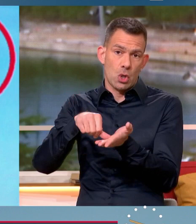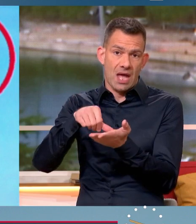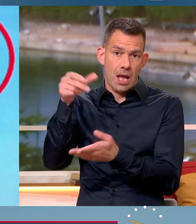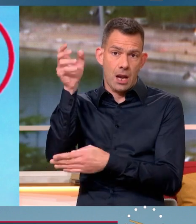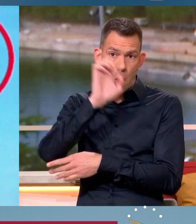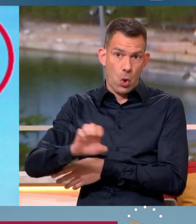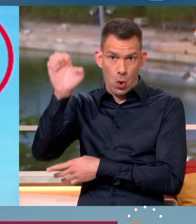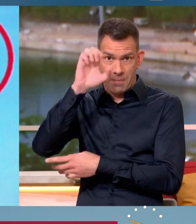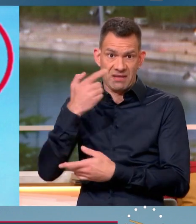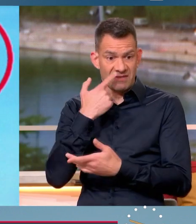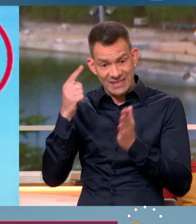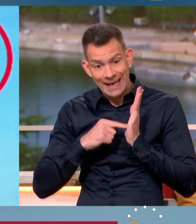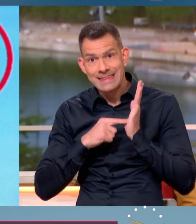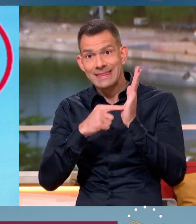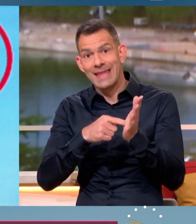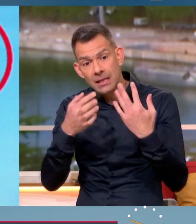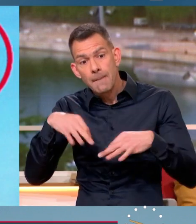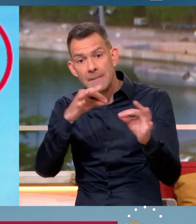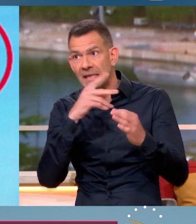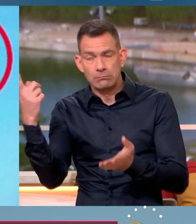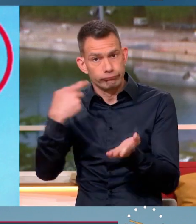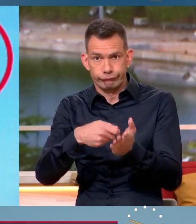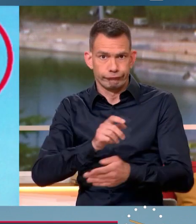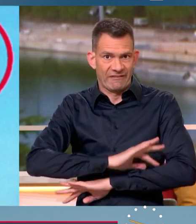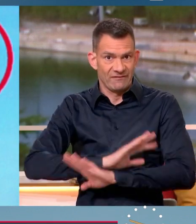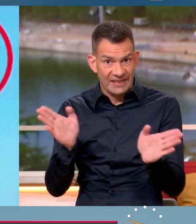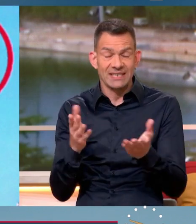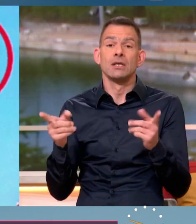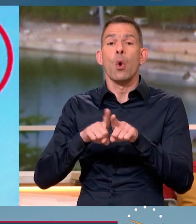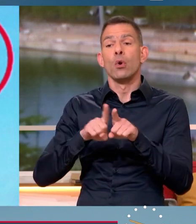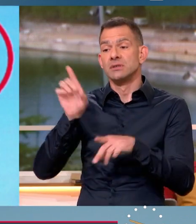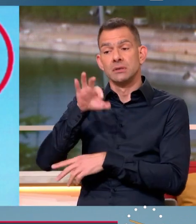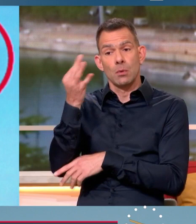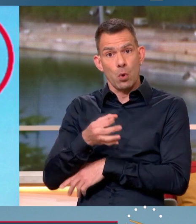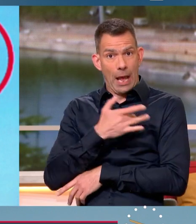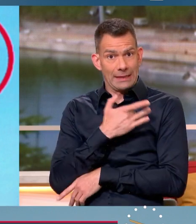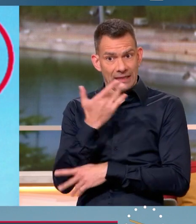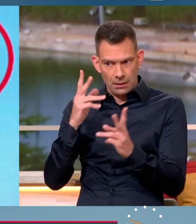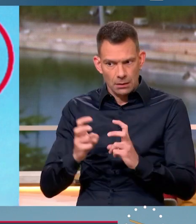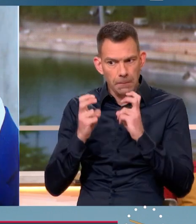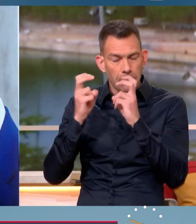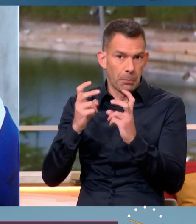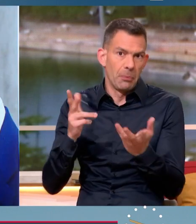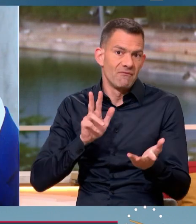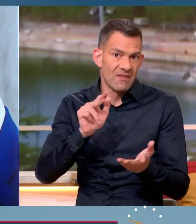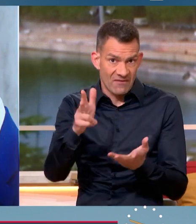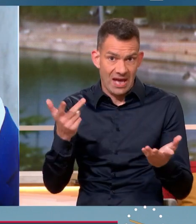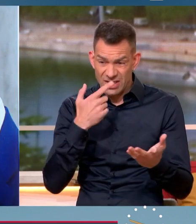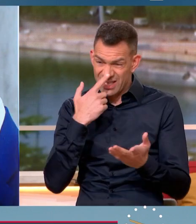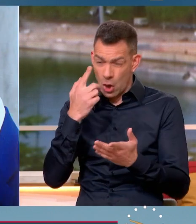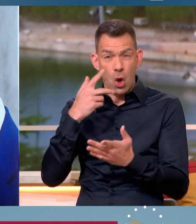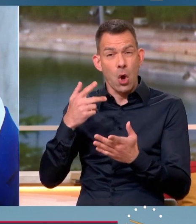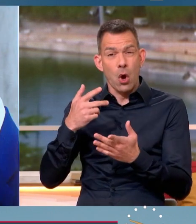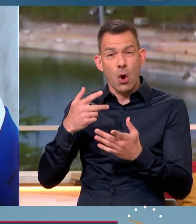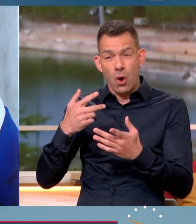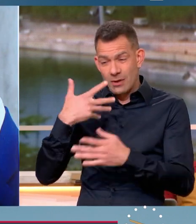les dettes des États, les dettes souveraines. Ça va tout changer. Il y a une augmentation des taux d'intérêt qui risque à la fin du quinquennat de porter le service